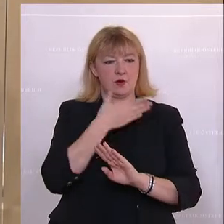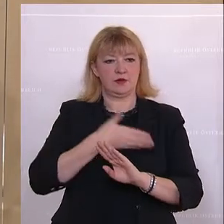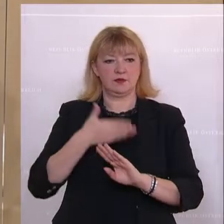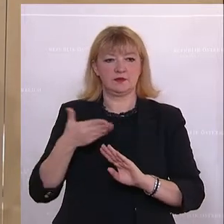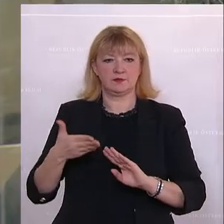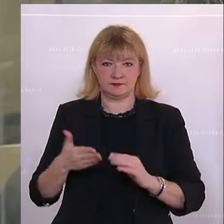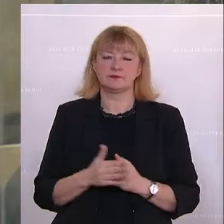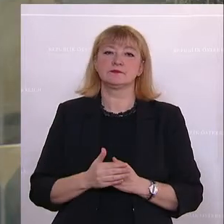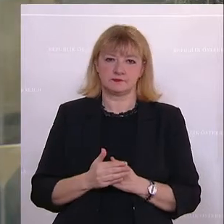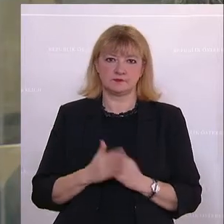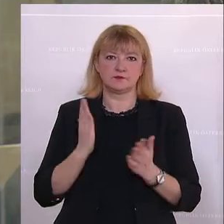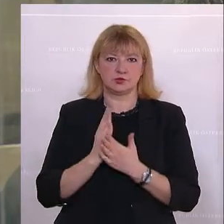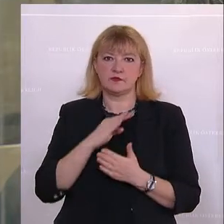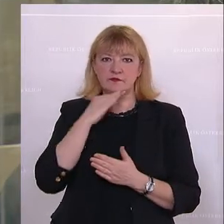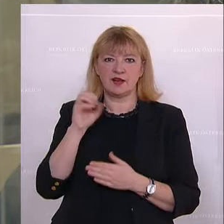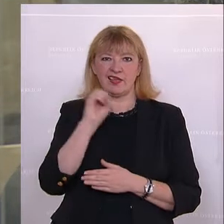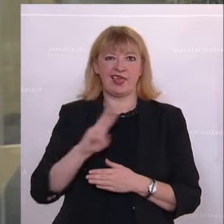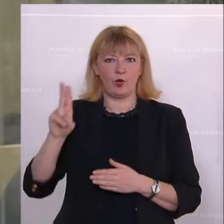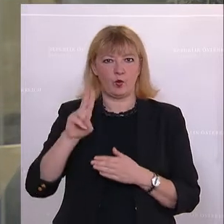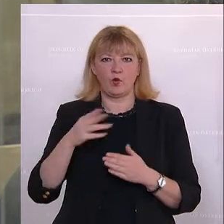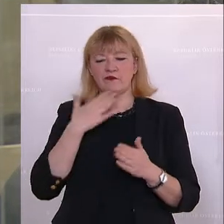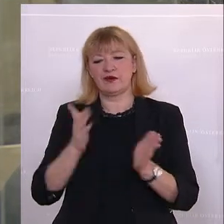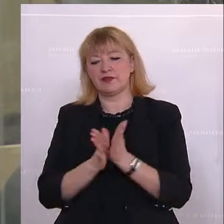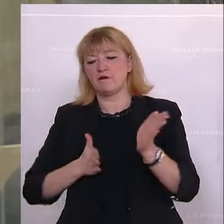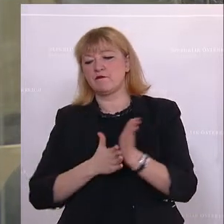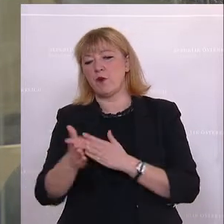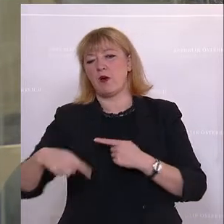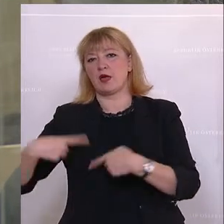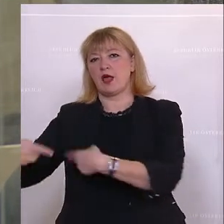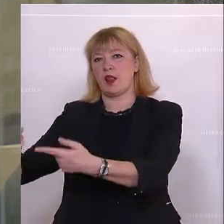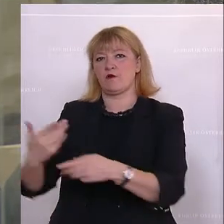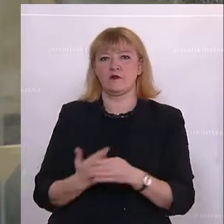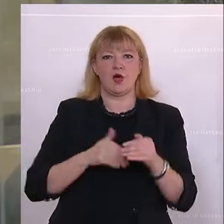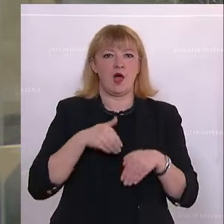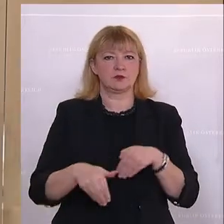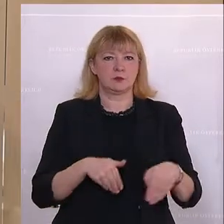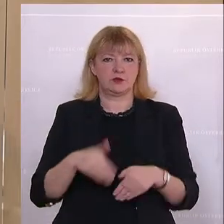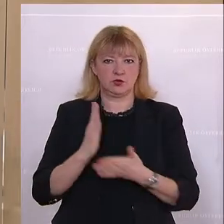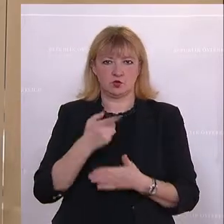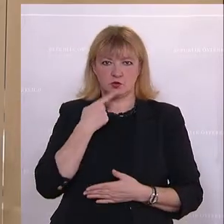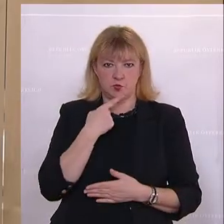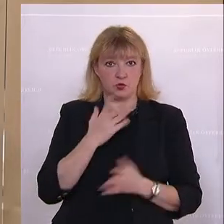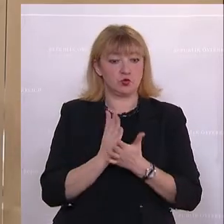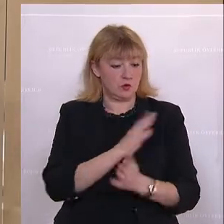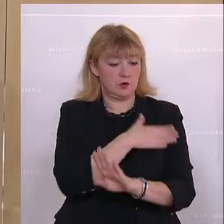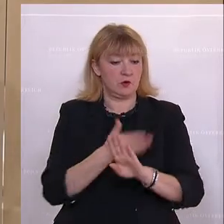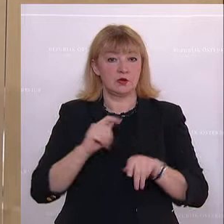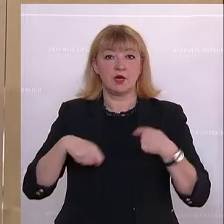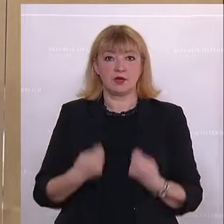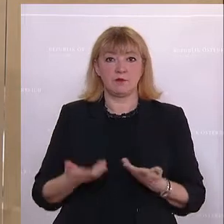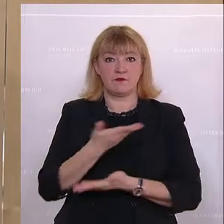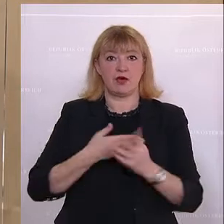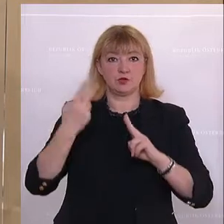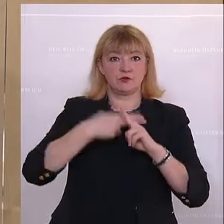vieles an der EU vorbeigelaufen ist. Der Außenminister hat es angesprochen. Es hat Verhandlungen gegeben zwischen den